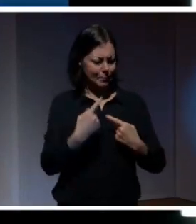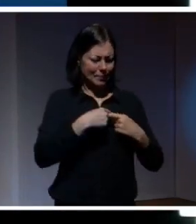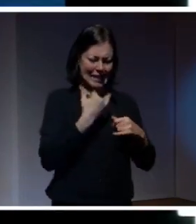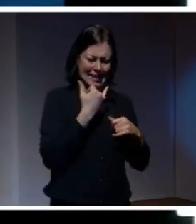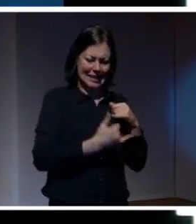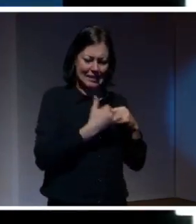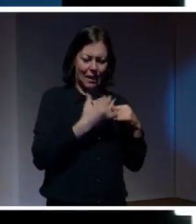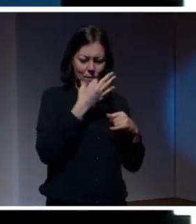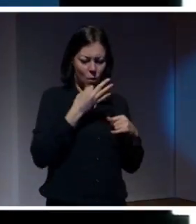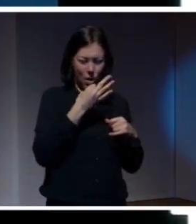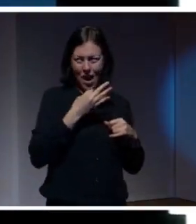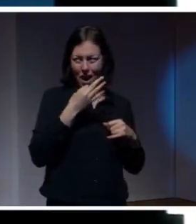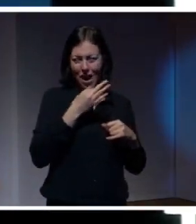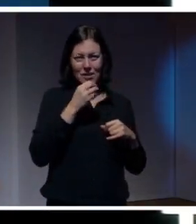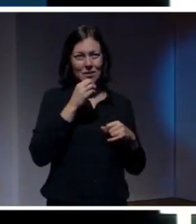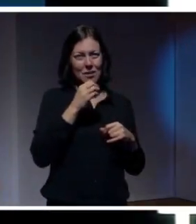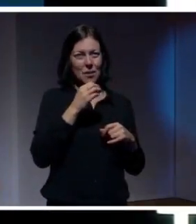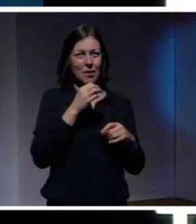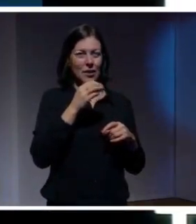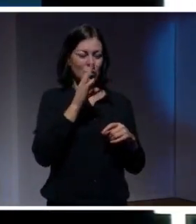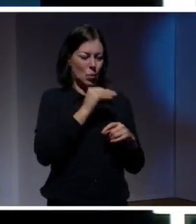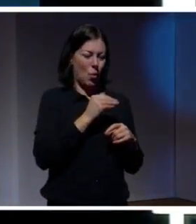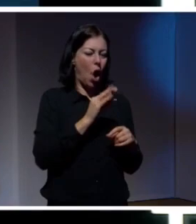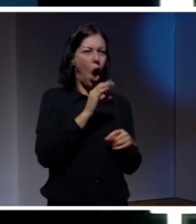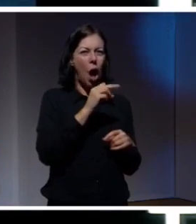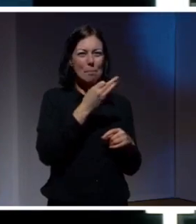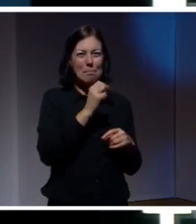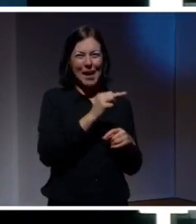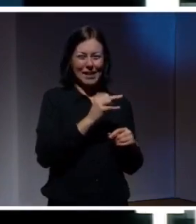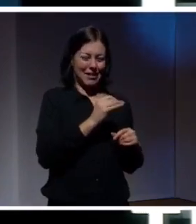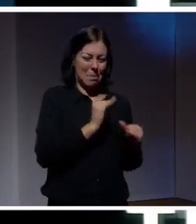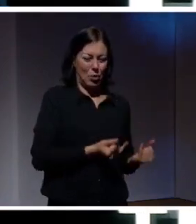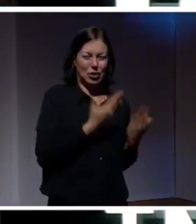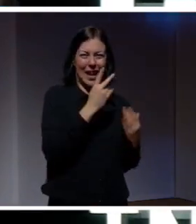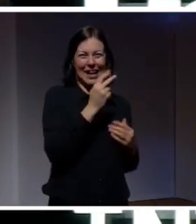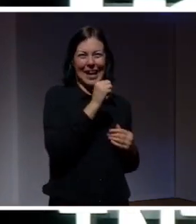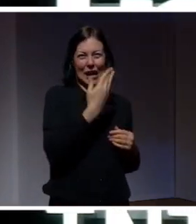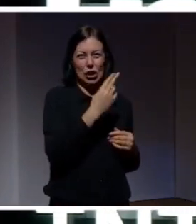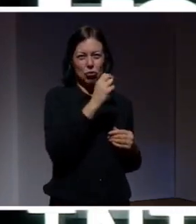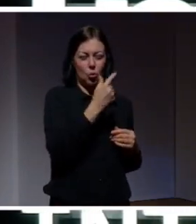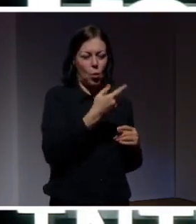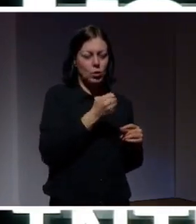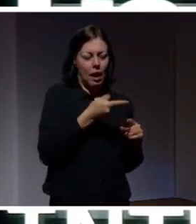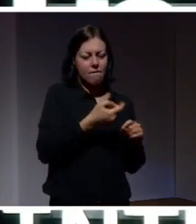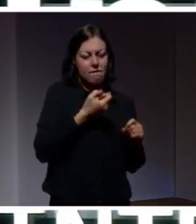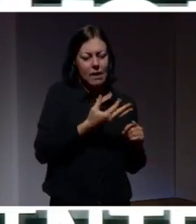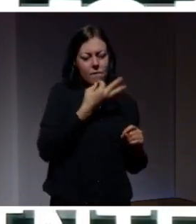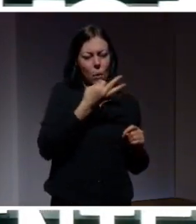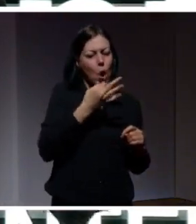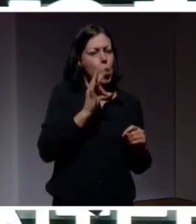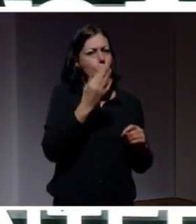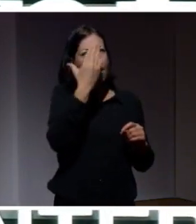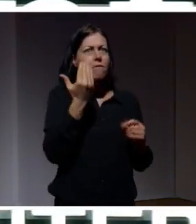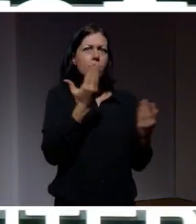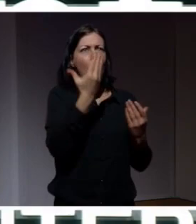Harper fick på morgonens keynote som handlade om vad kan vi faktiskt göra för att minska risken för att vi ska bli